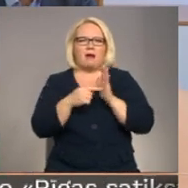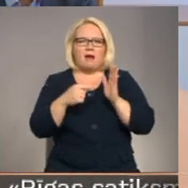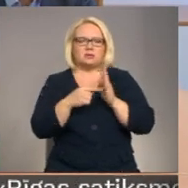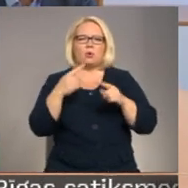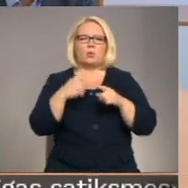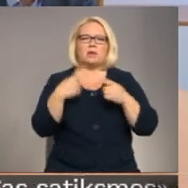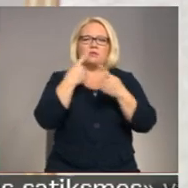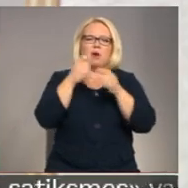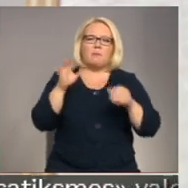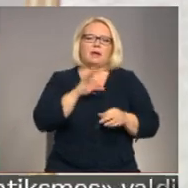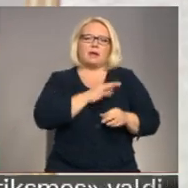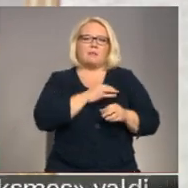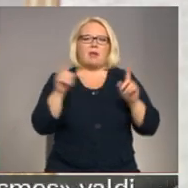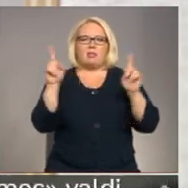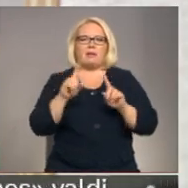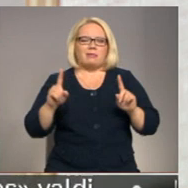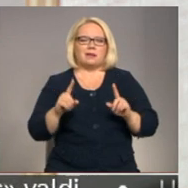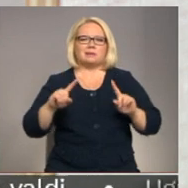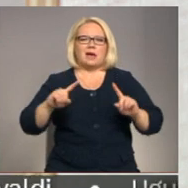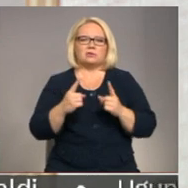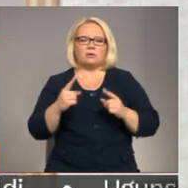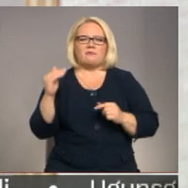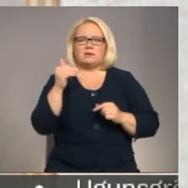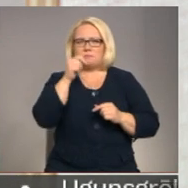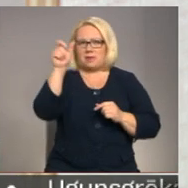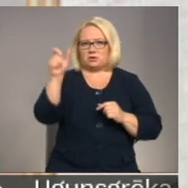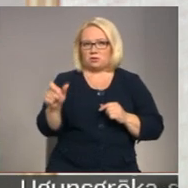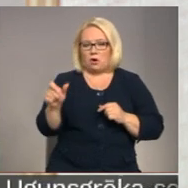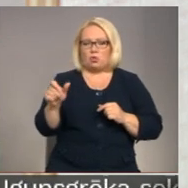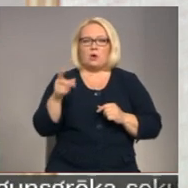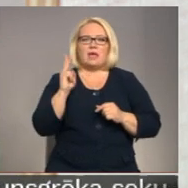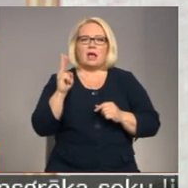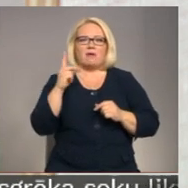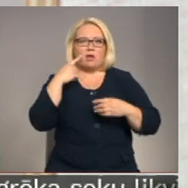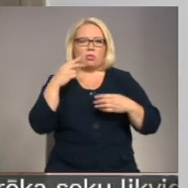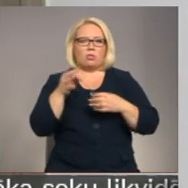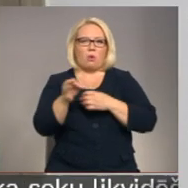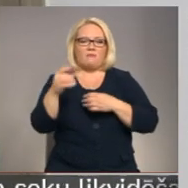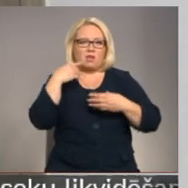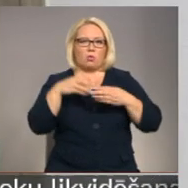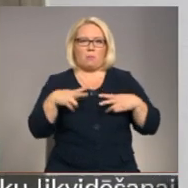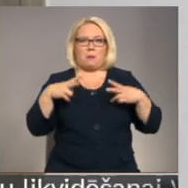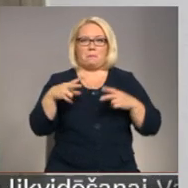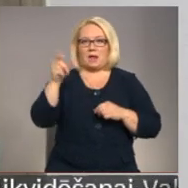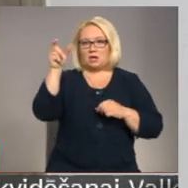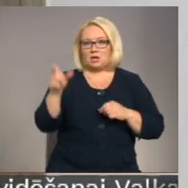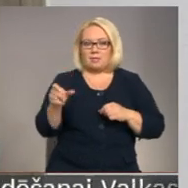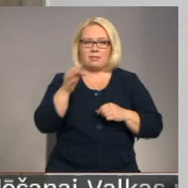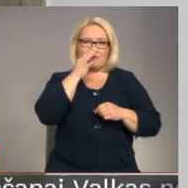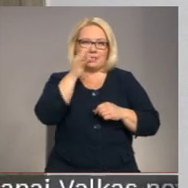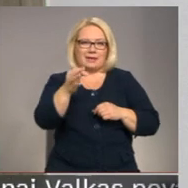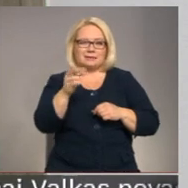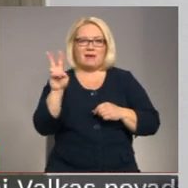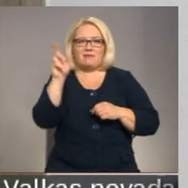informāciju par kriminālu procesu ietveros aizturēto fizisko personu. Čekavas novada domas priekšsēdētāja Viktoria Baire minēja,